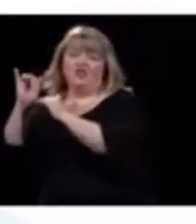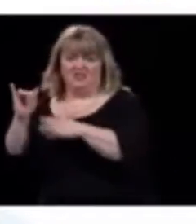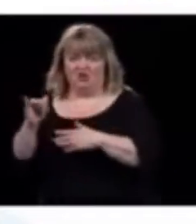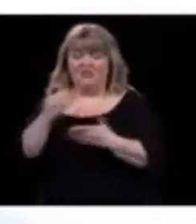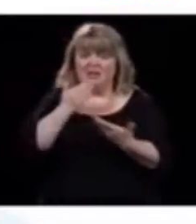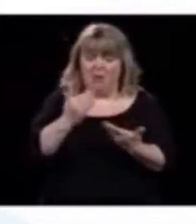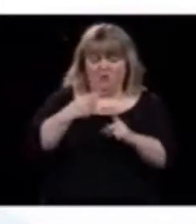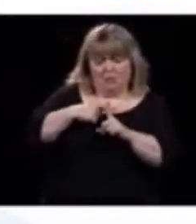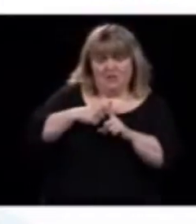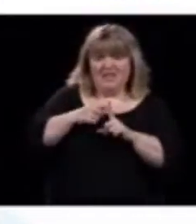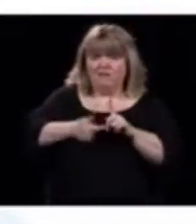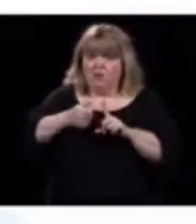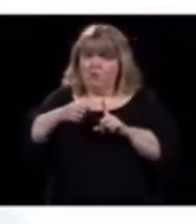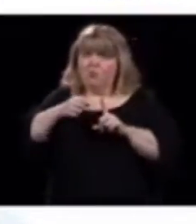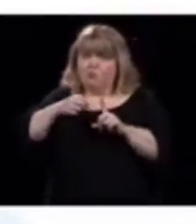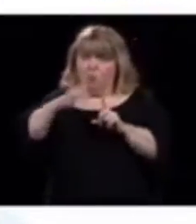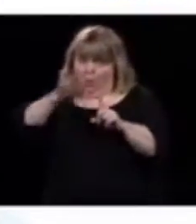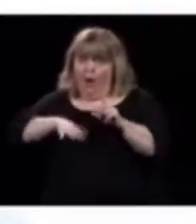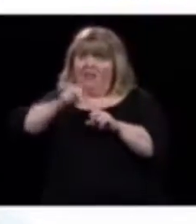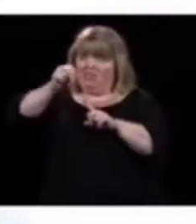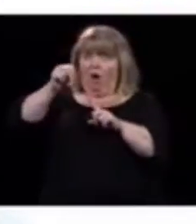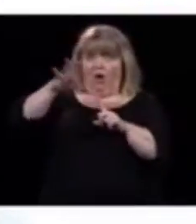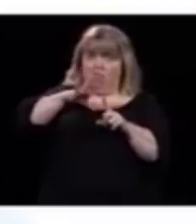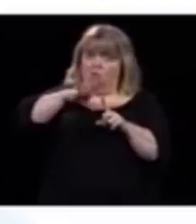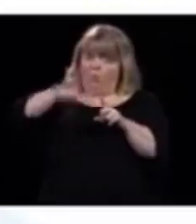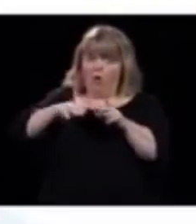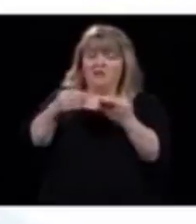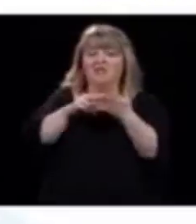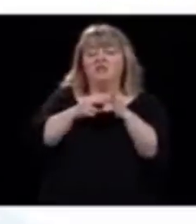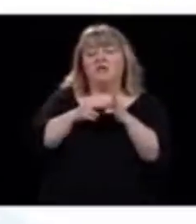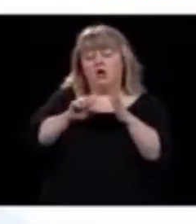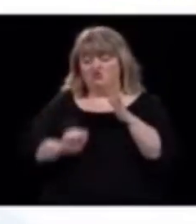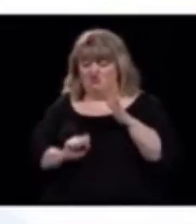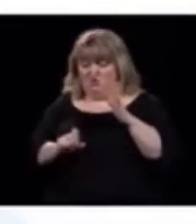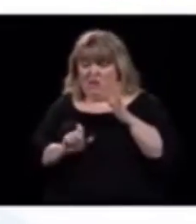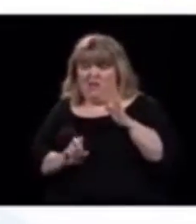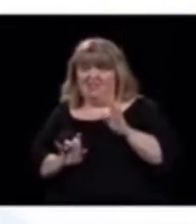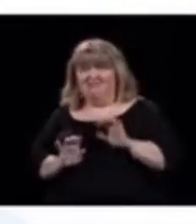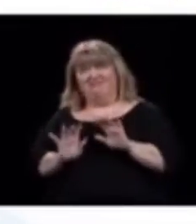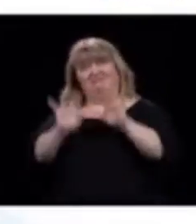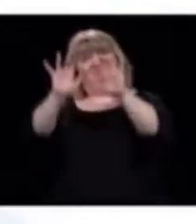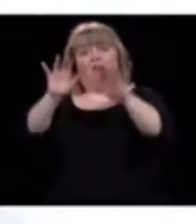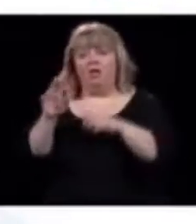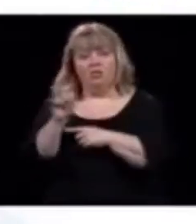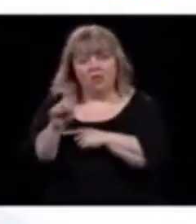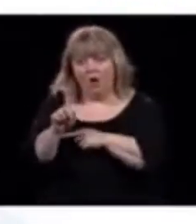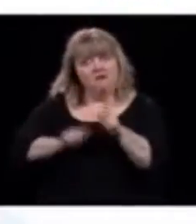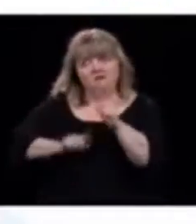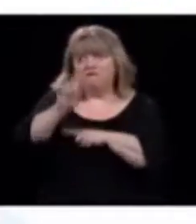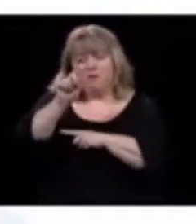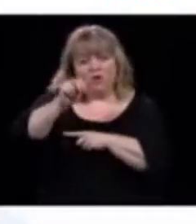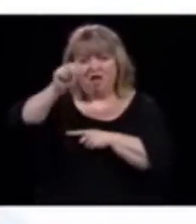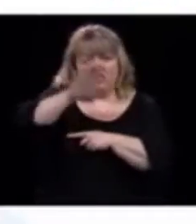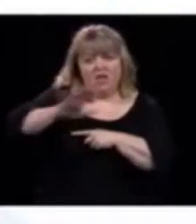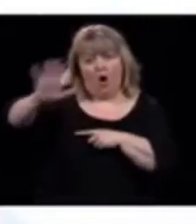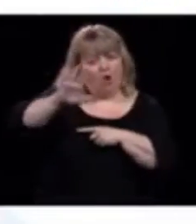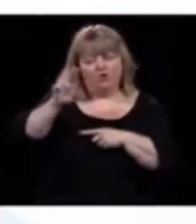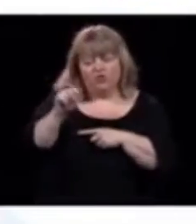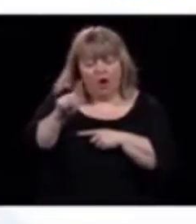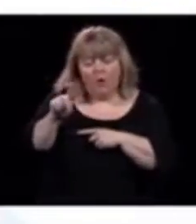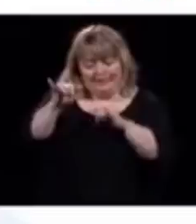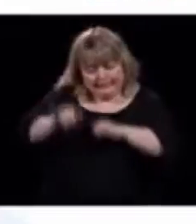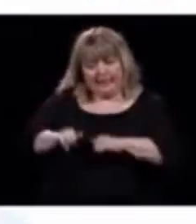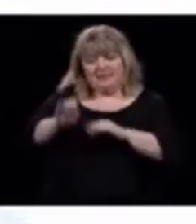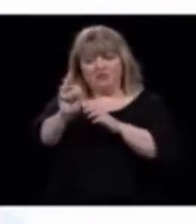Et donc, on demande aux gens du sud du Québec de ne pas aller dans le nord du Québec. On s